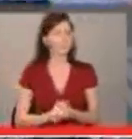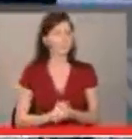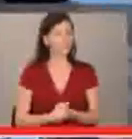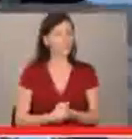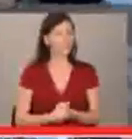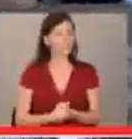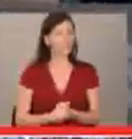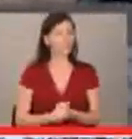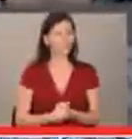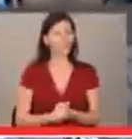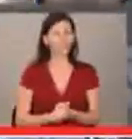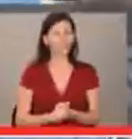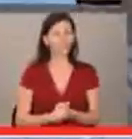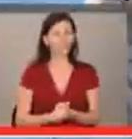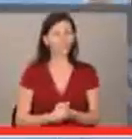Музиката